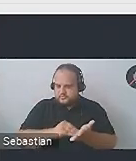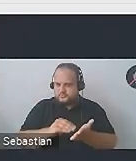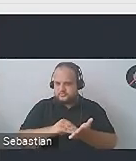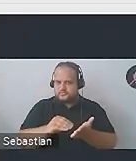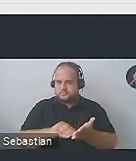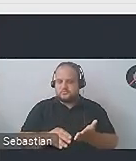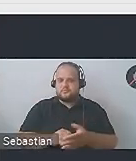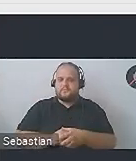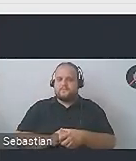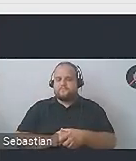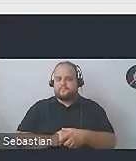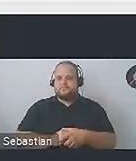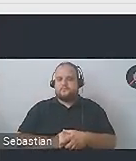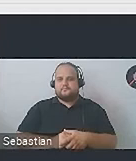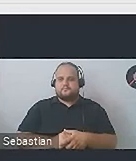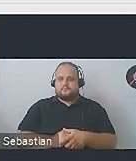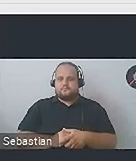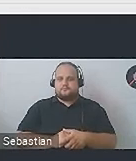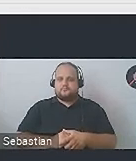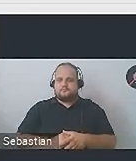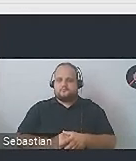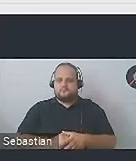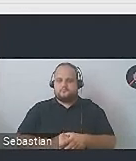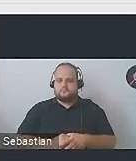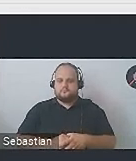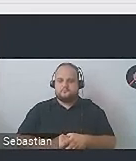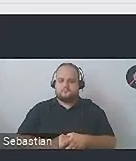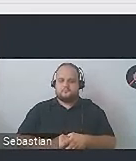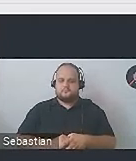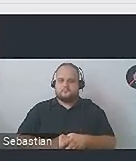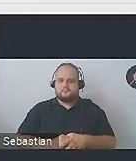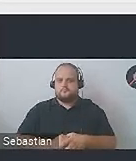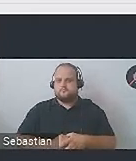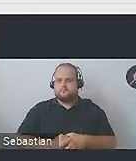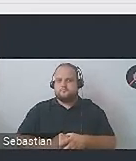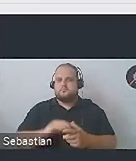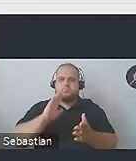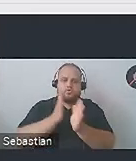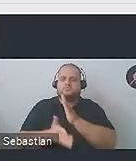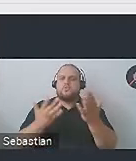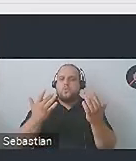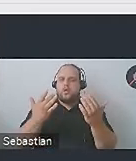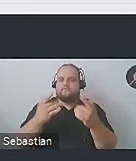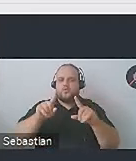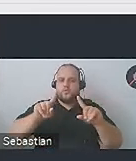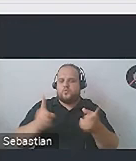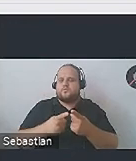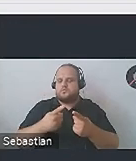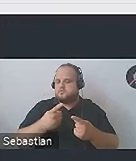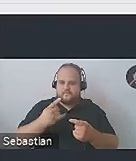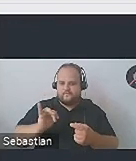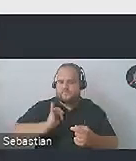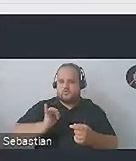jak ktoś hiperwykształcony. Proste, krótkie komunikaty są zawsze lepsze i skuteczniejsze